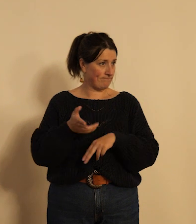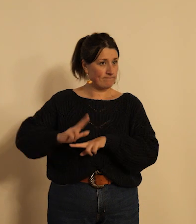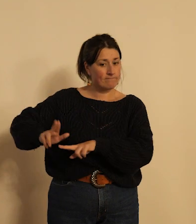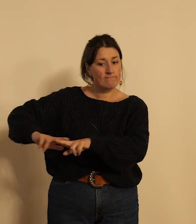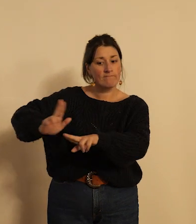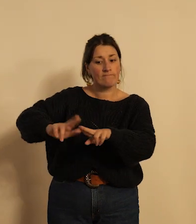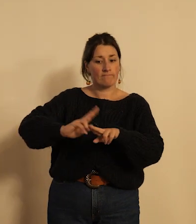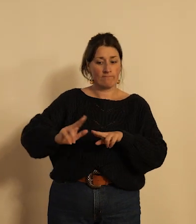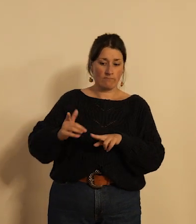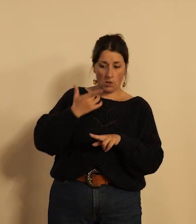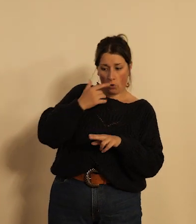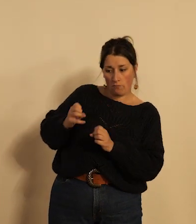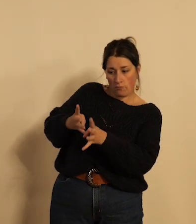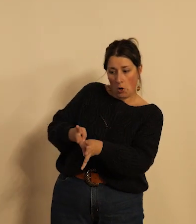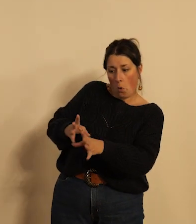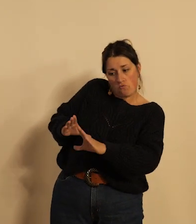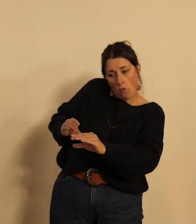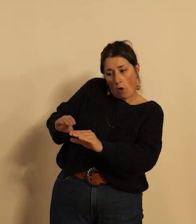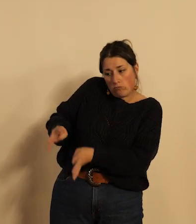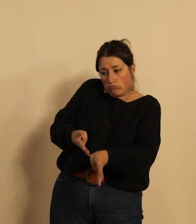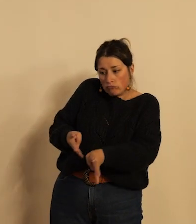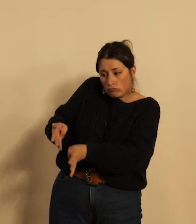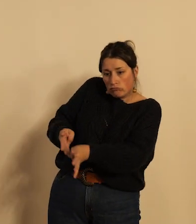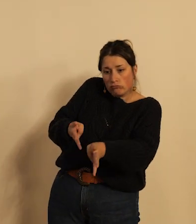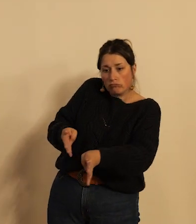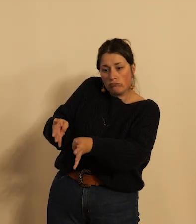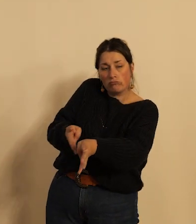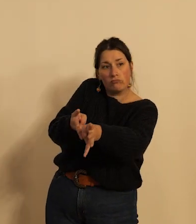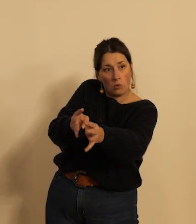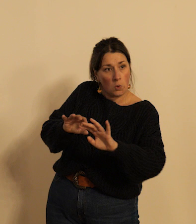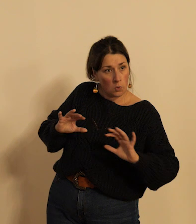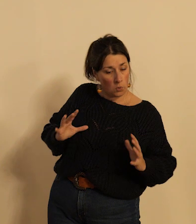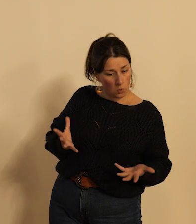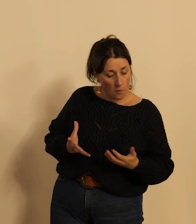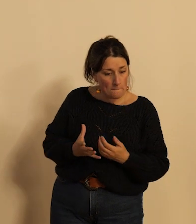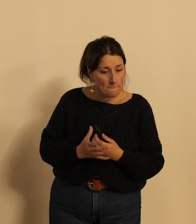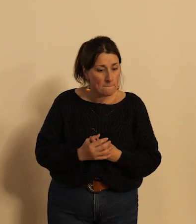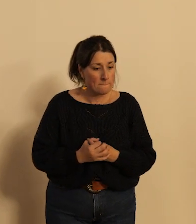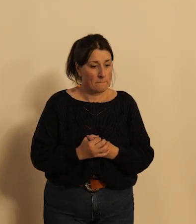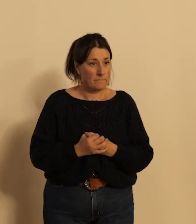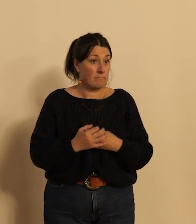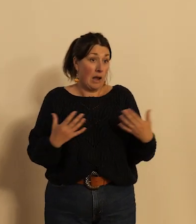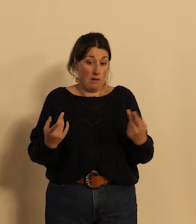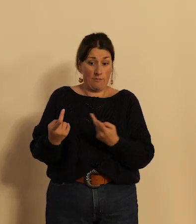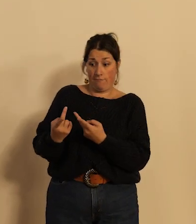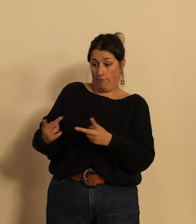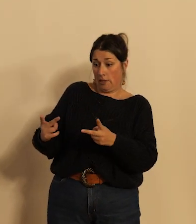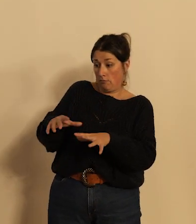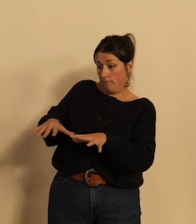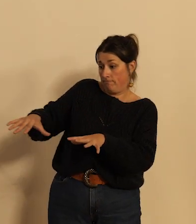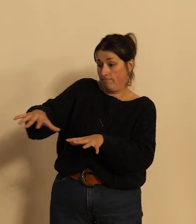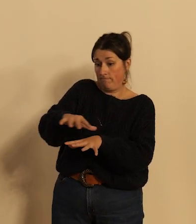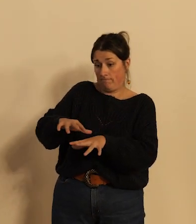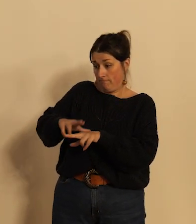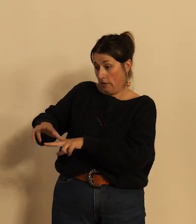l'amélioration de la pratique du vélo notamment à travers ses déplacements en ville il y aura des initiatives qui seront prises à tour